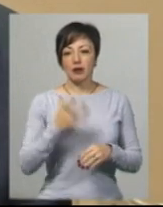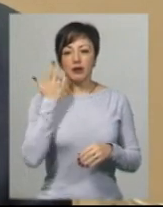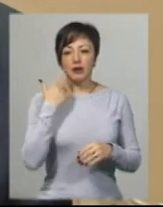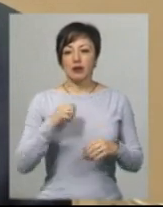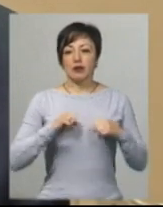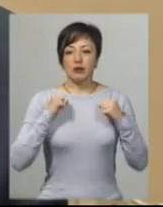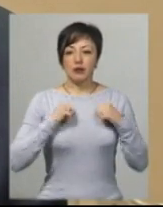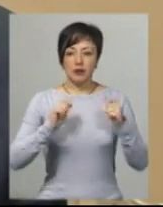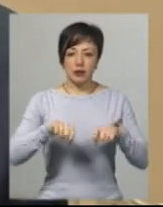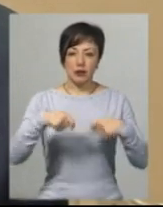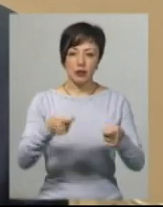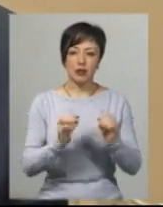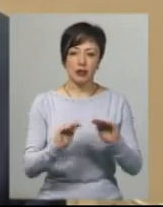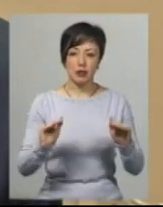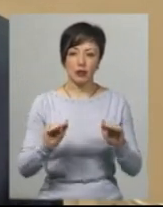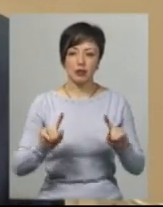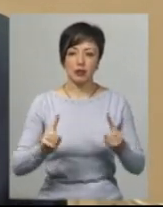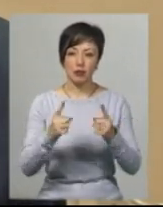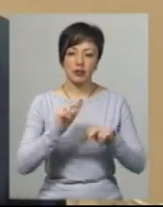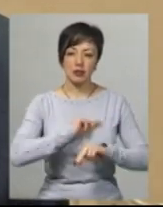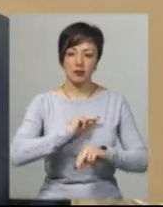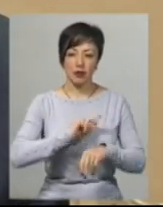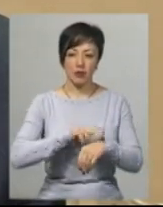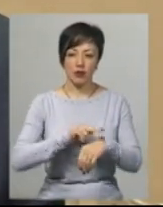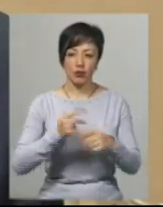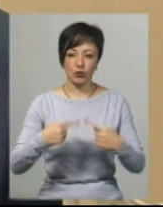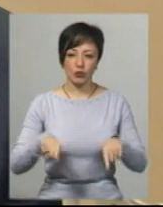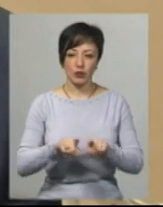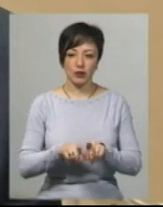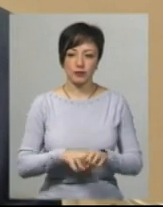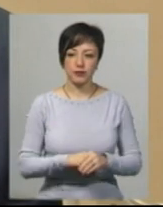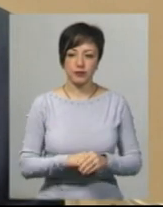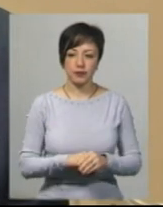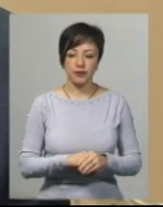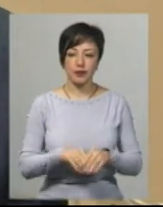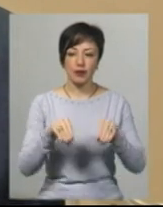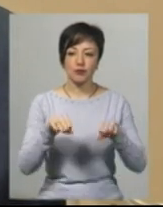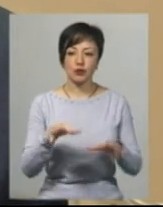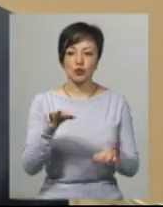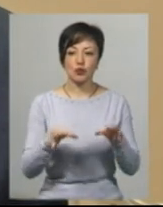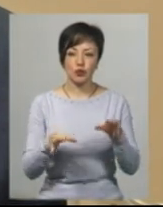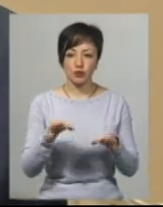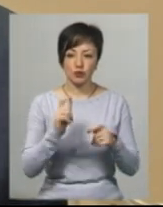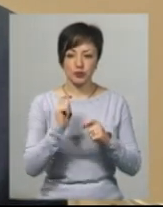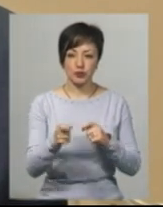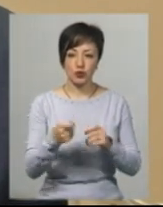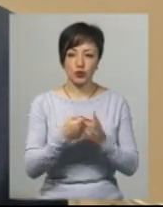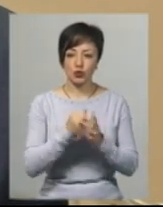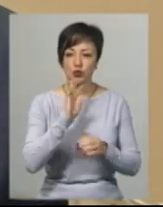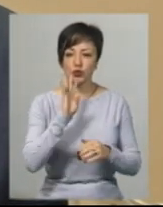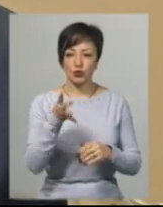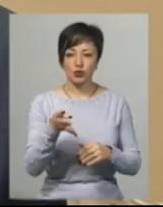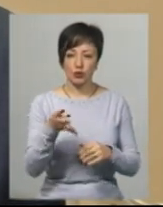передати дітей і отримати гроші вона була затримана працівниками правоохоронних органів. Вироком суду її засуджено до 4